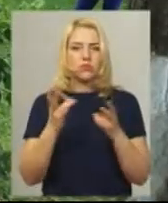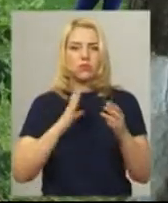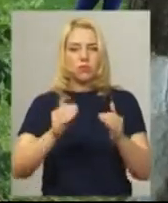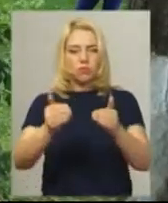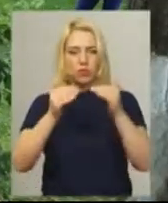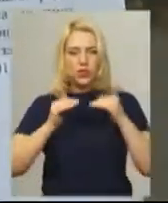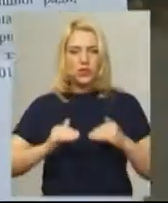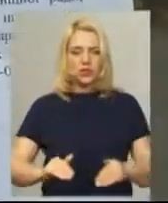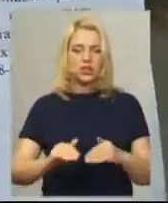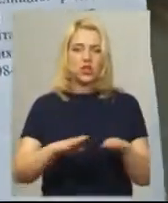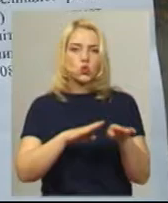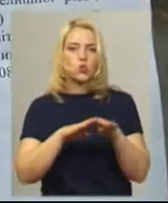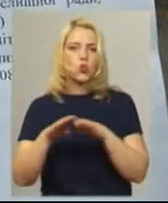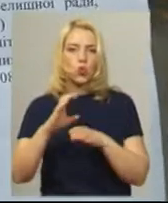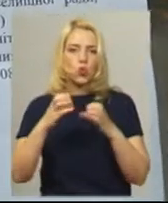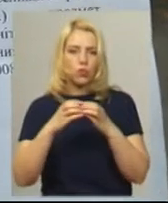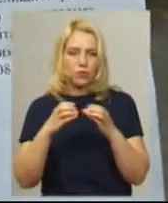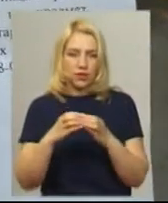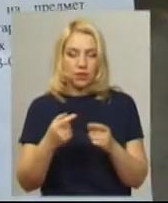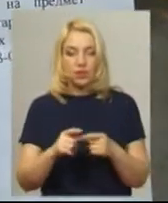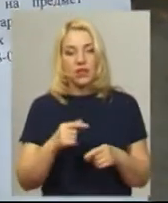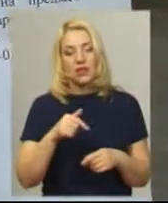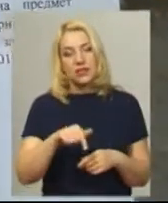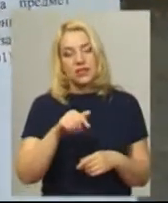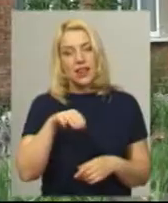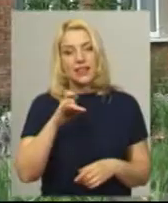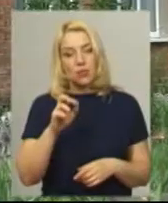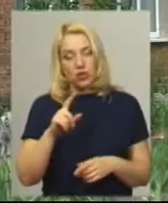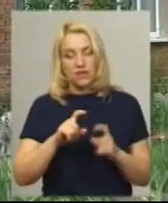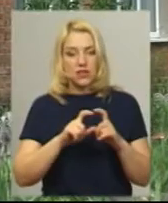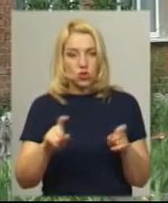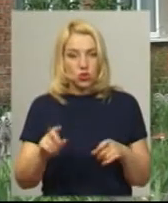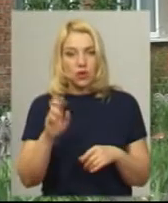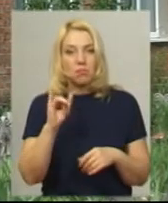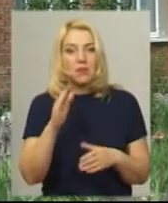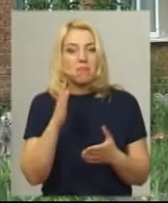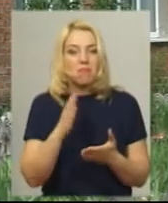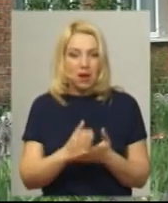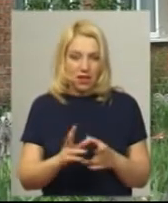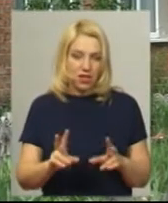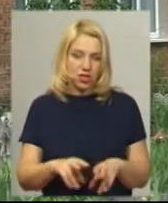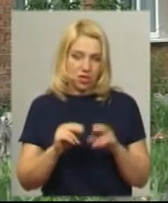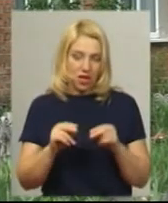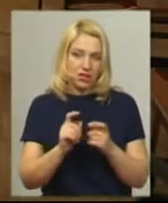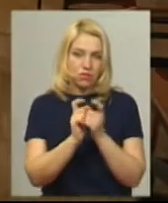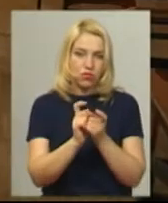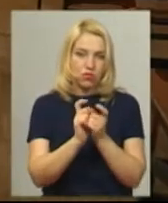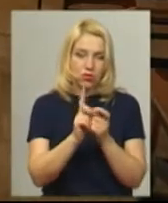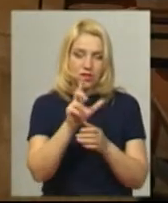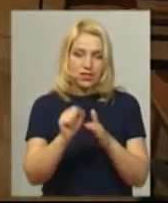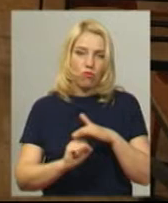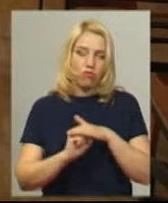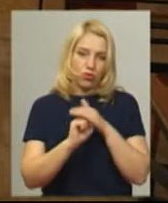Нечай розповідає, Требуховецька школа мала шанс позмагатися за статус опорної, якби директор погодився подати документи. Він особисто